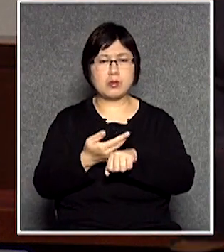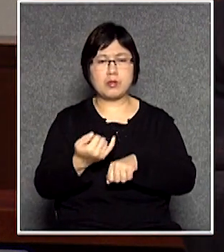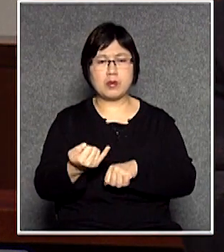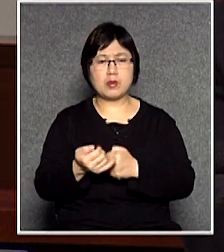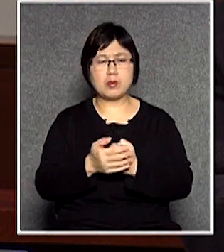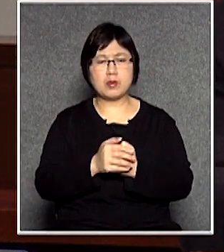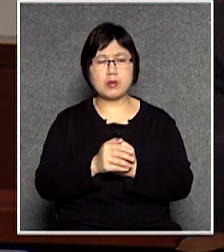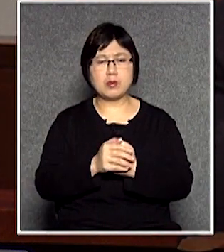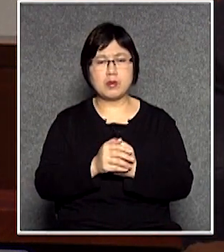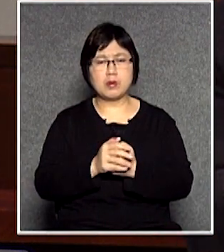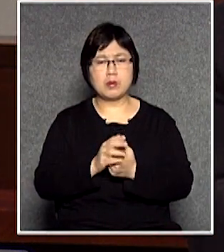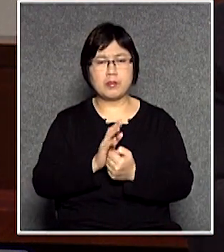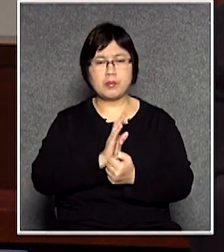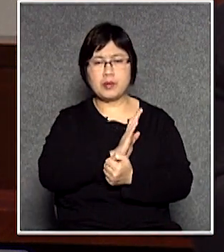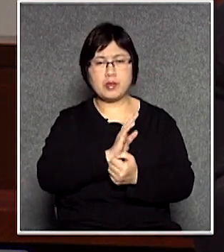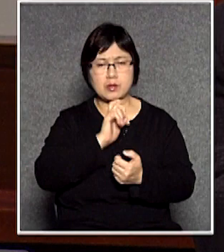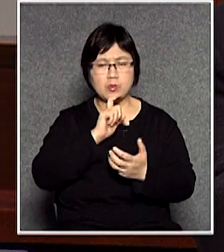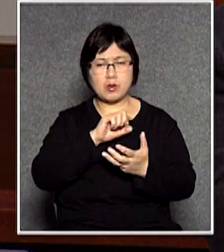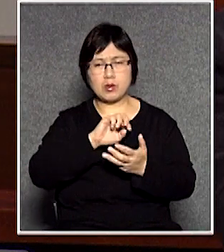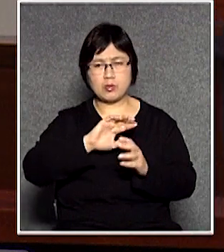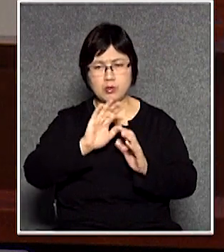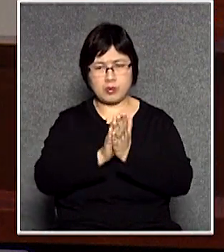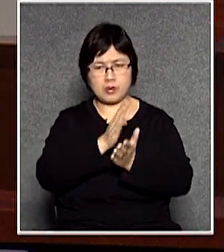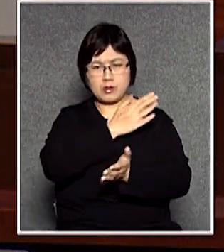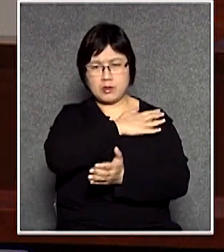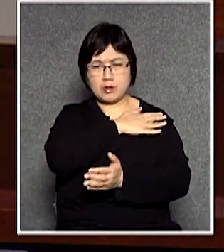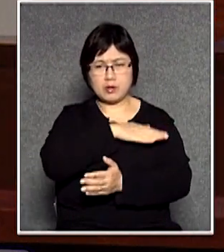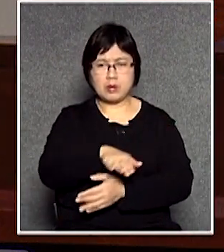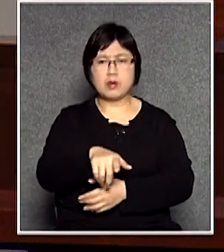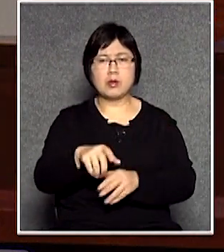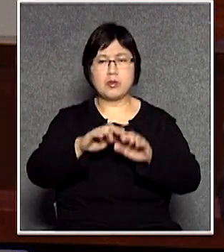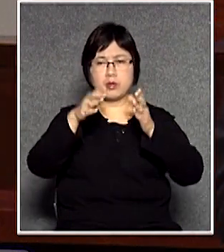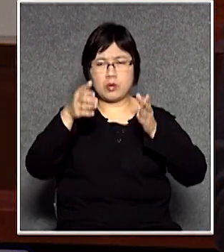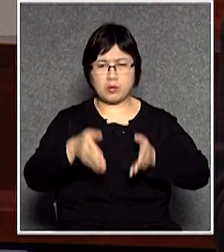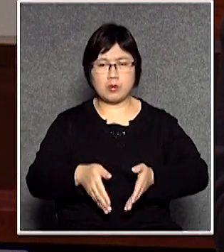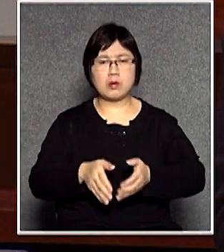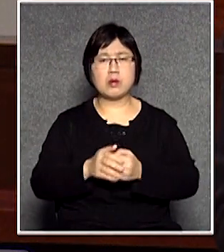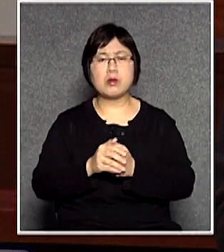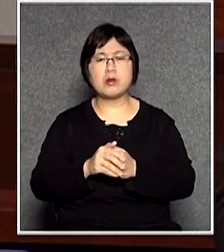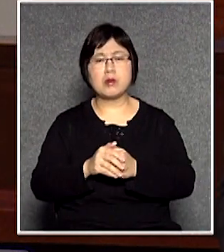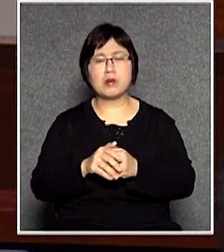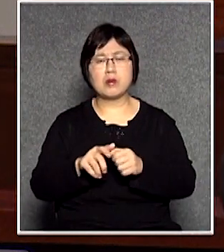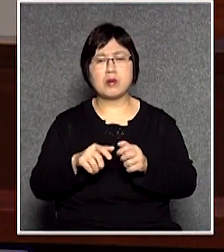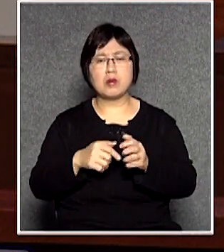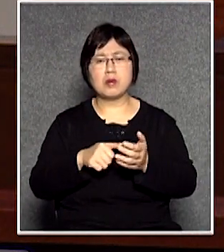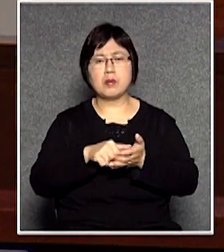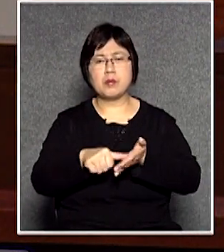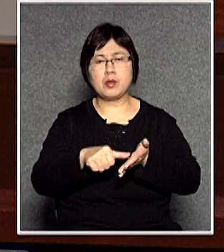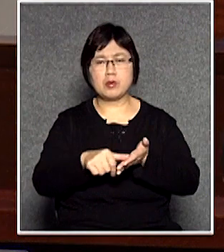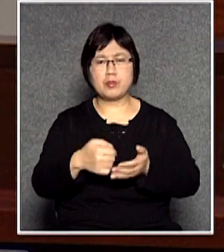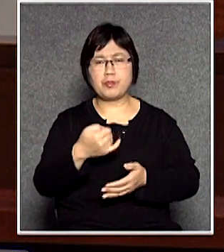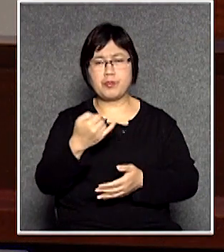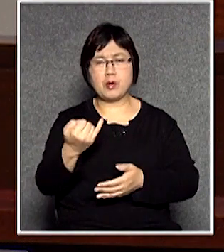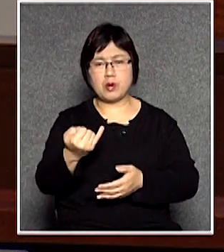片面以偏概全將責任全數推在商戶身上將它標籤成為負面的